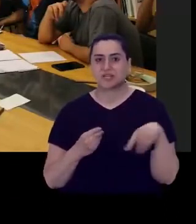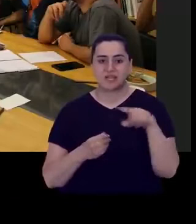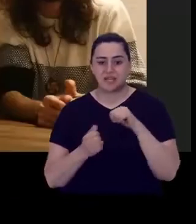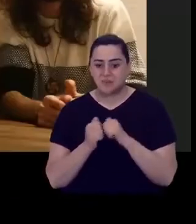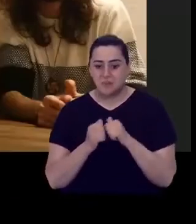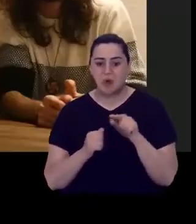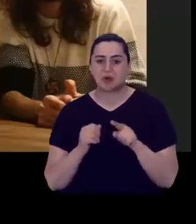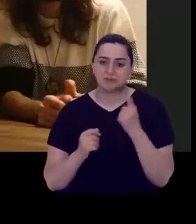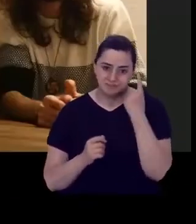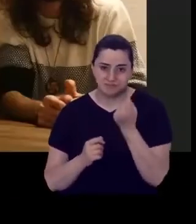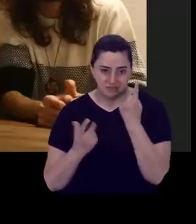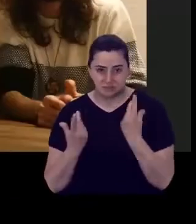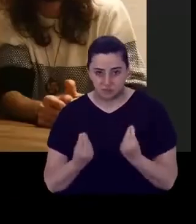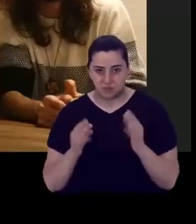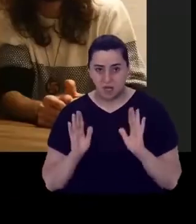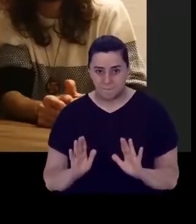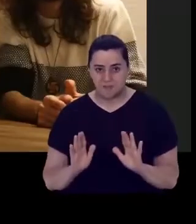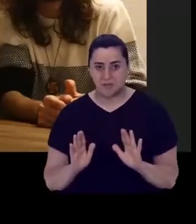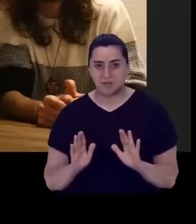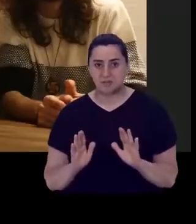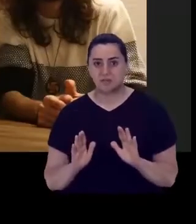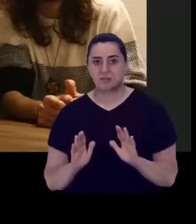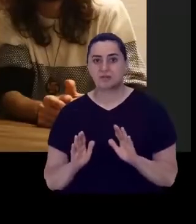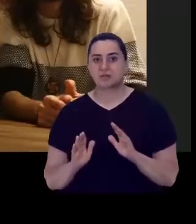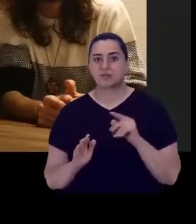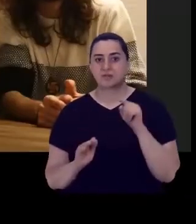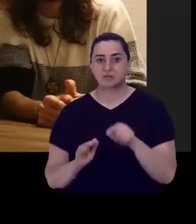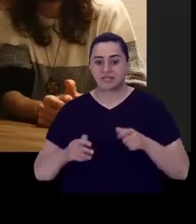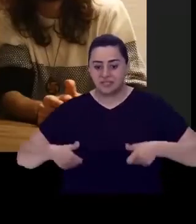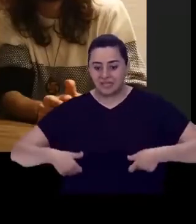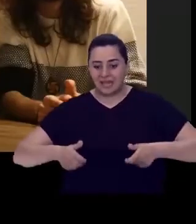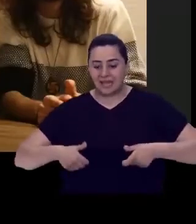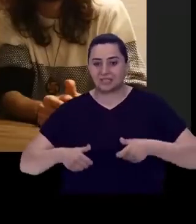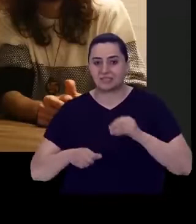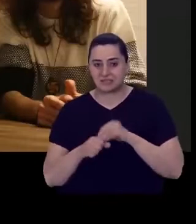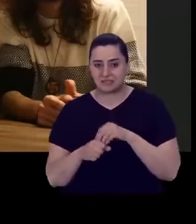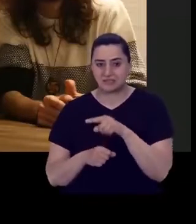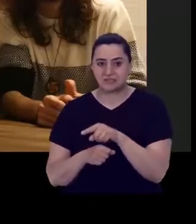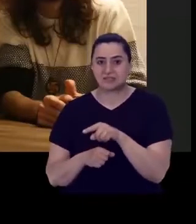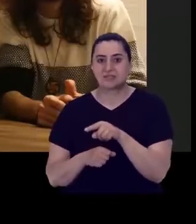olduk. Fakat fark ettik ki, hala tekerlekli tandaş ve